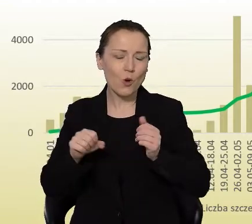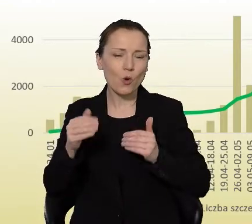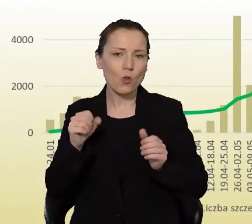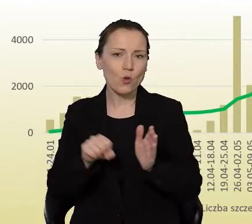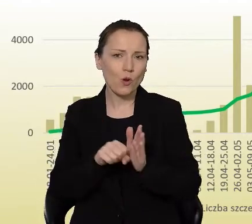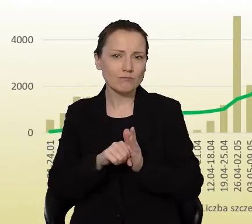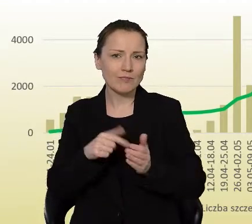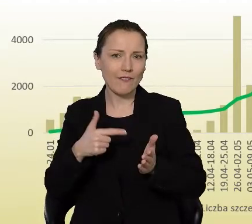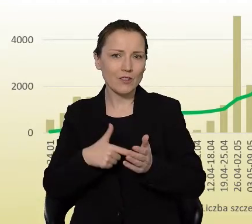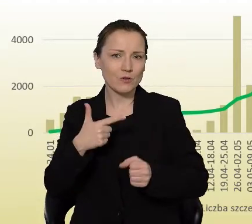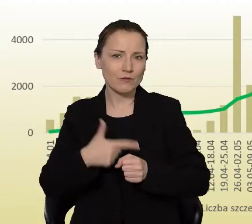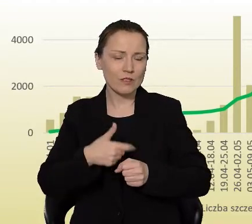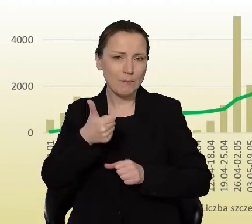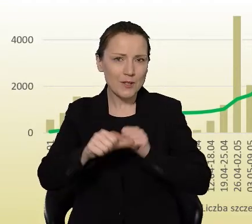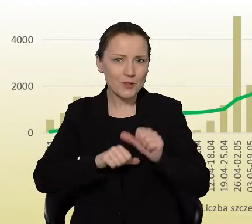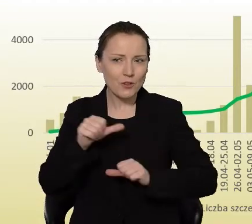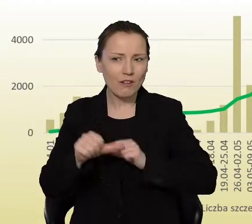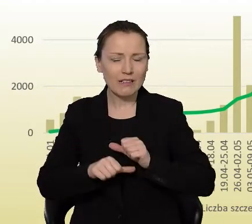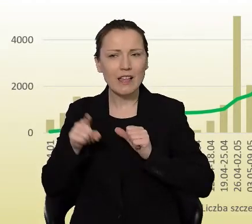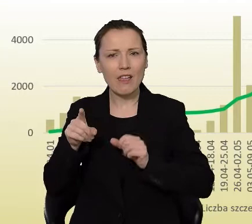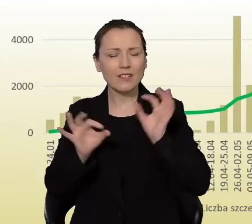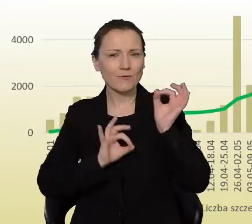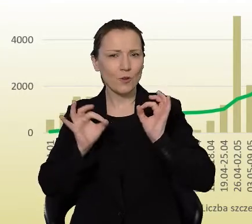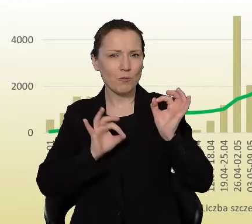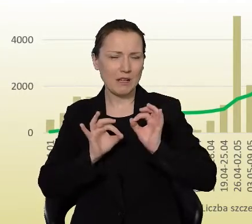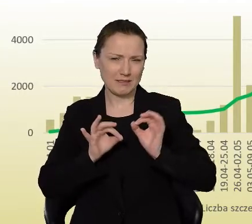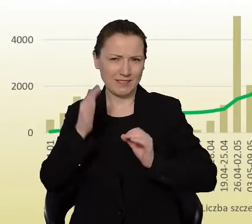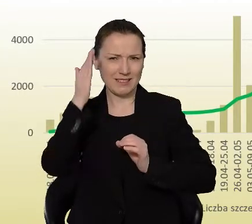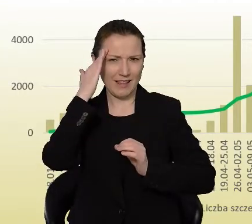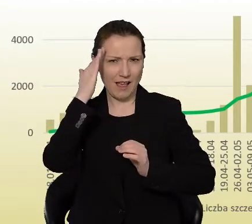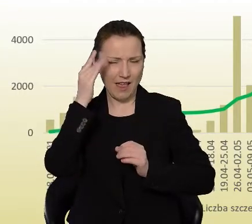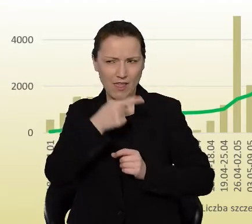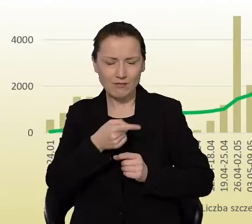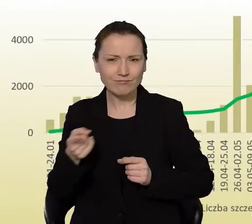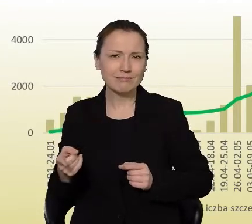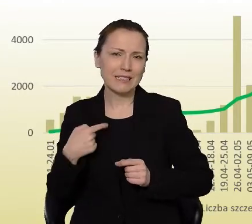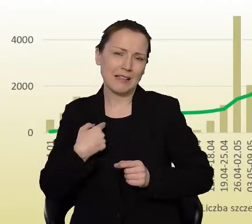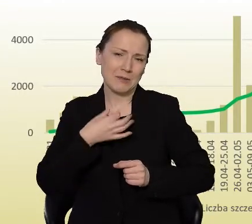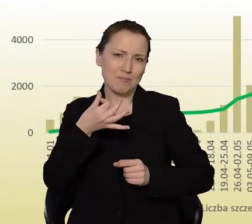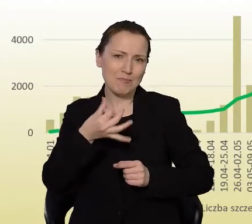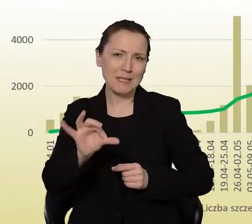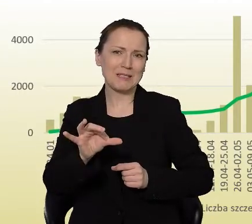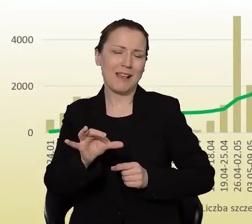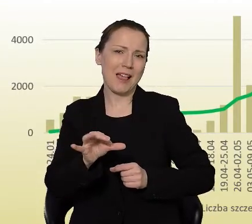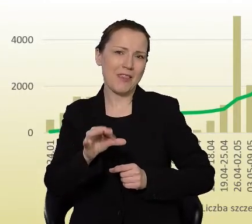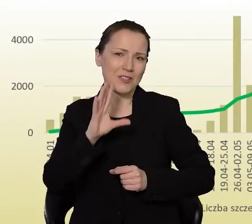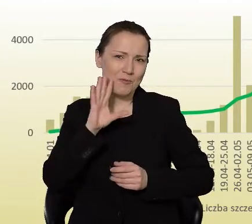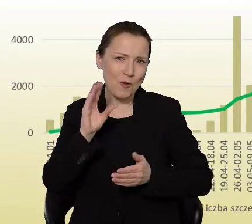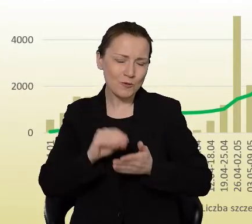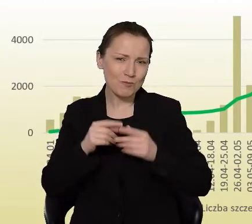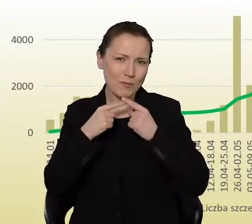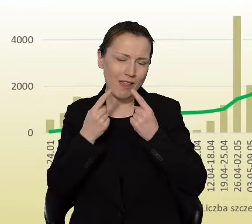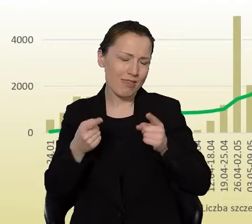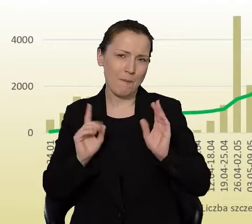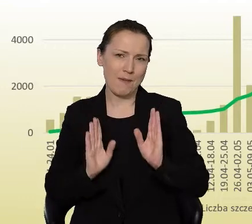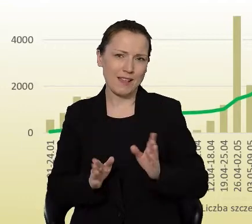Te dane są, myślę, powszechnie znane, nie będę specjalnie tych danych komentował. Natomiast